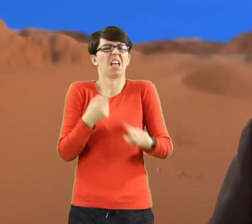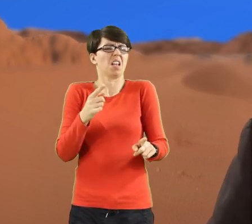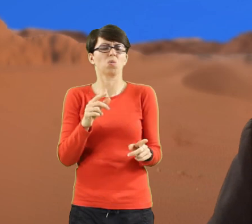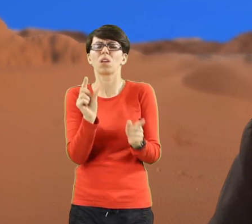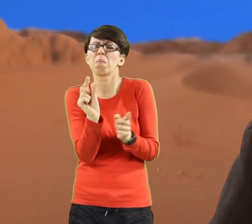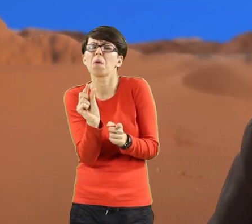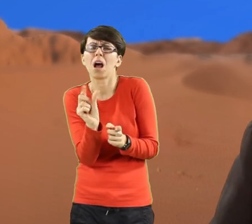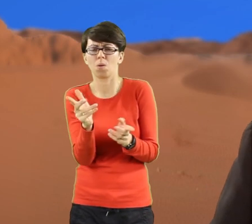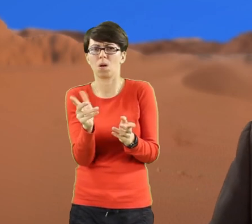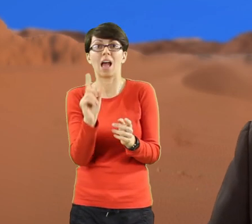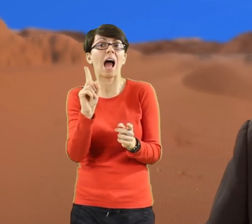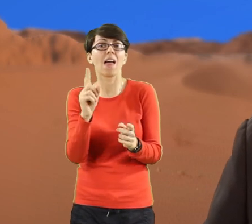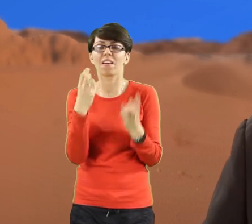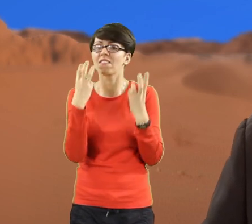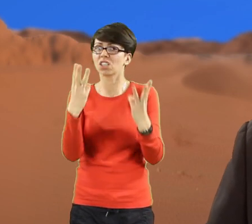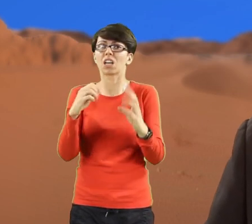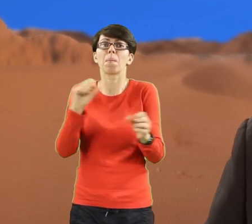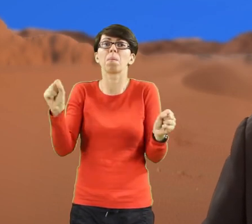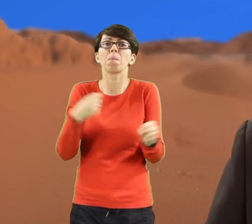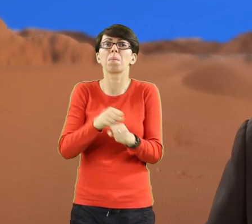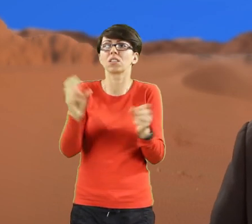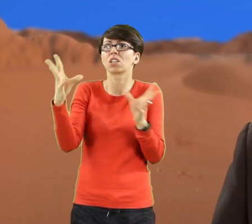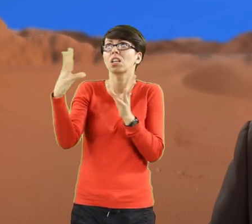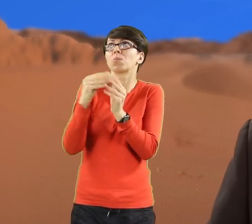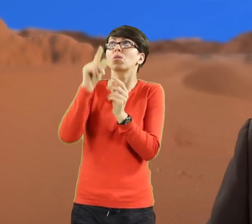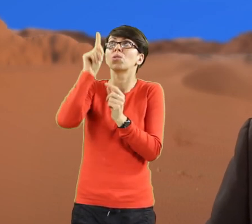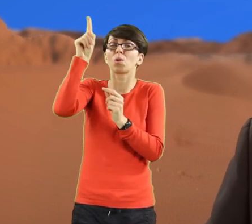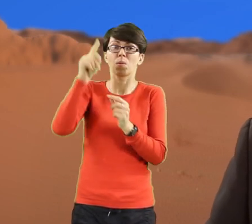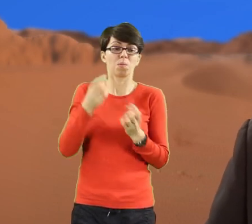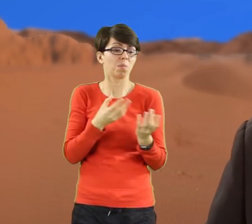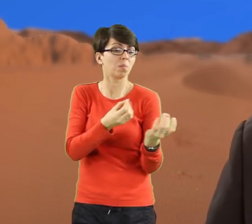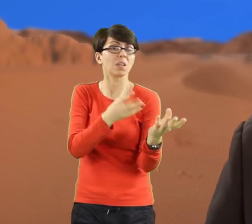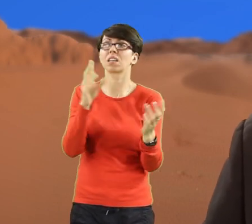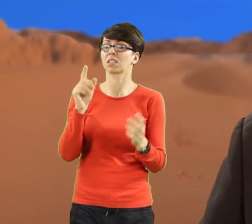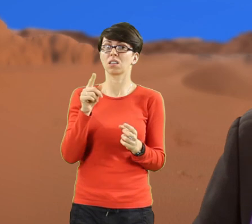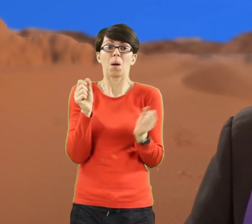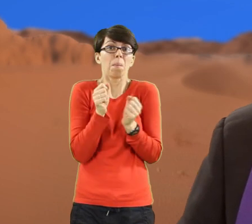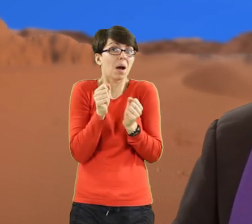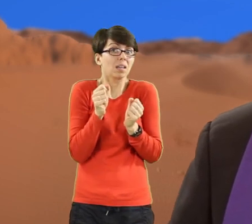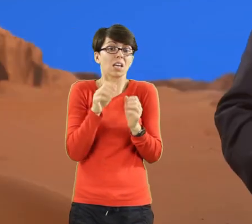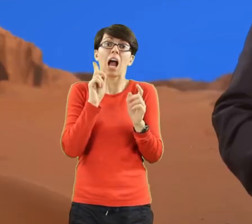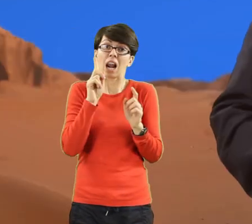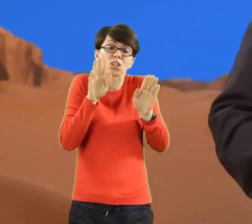pobiec, bać się i zostać, skoro Ciebie bolało.